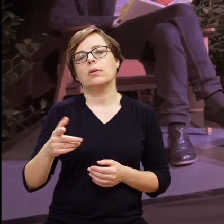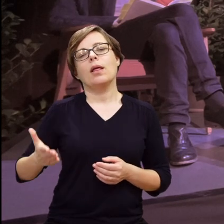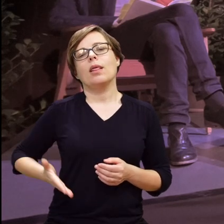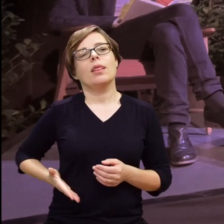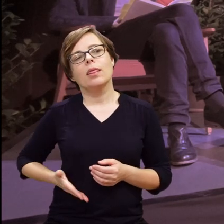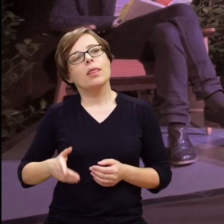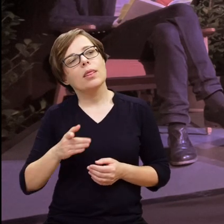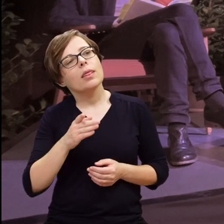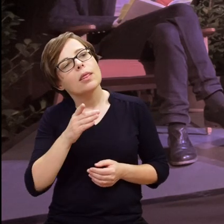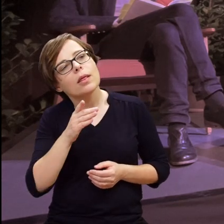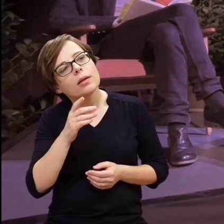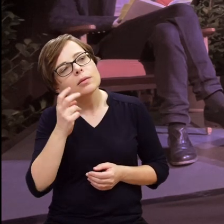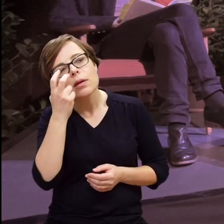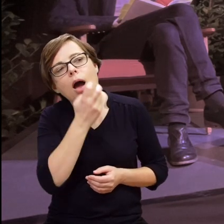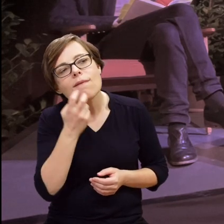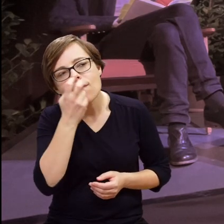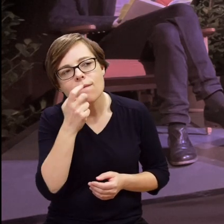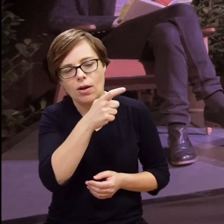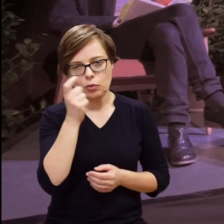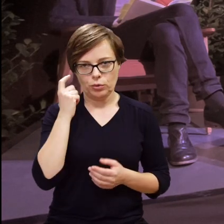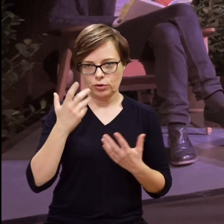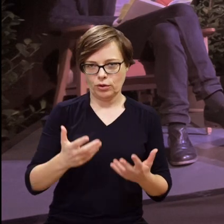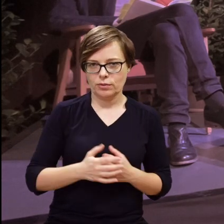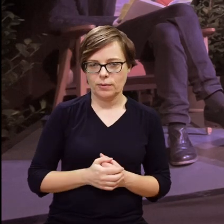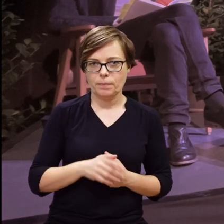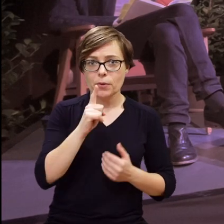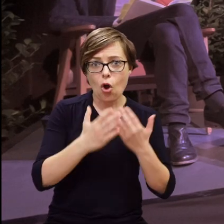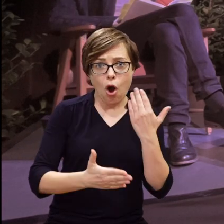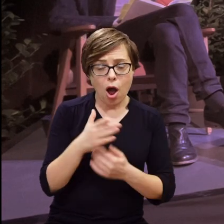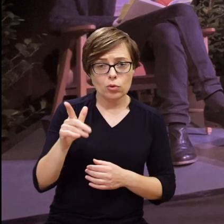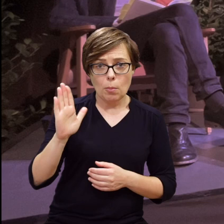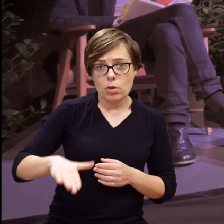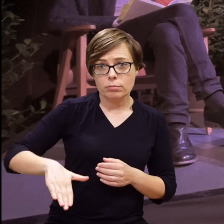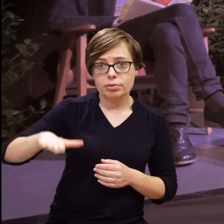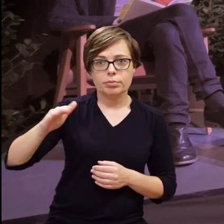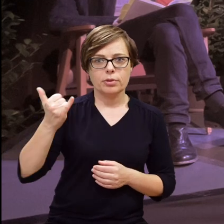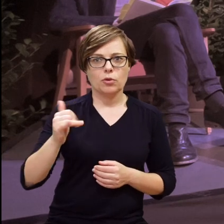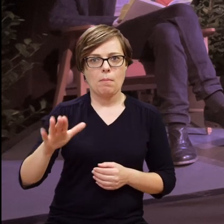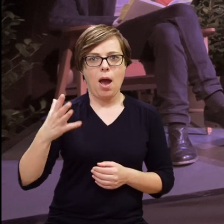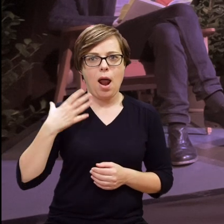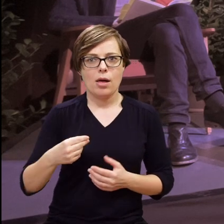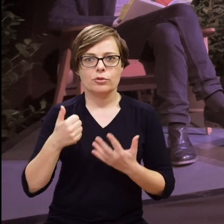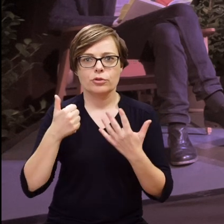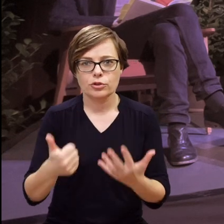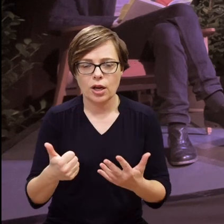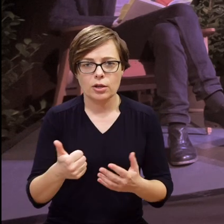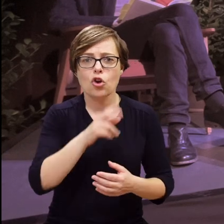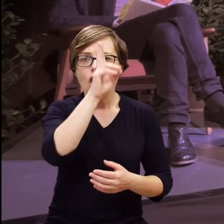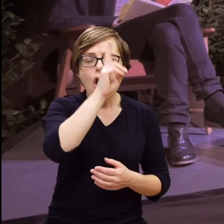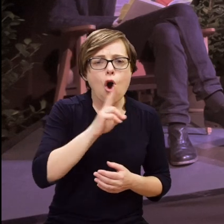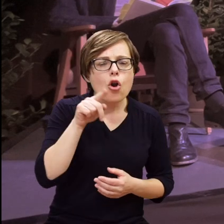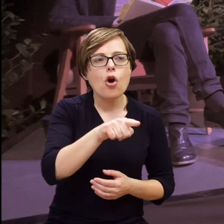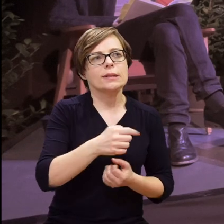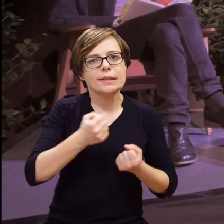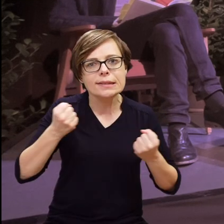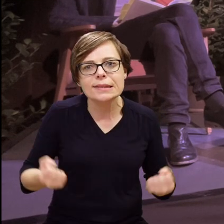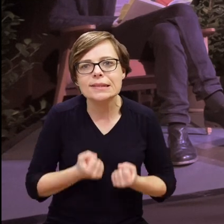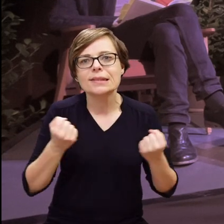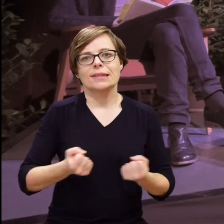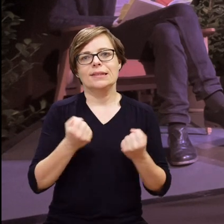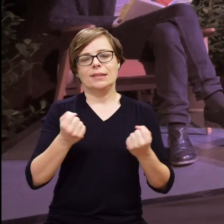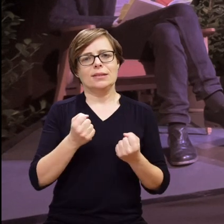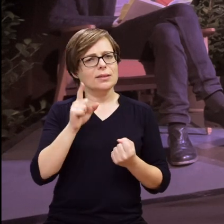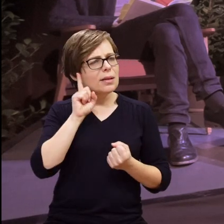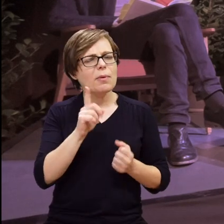mówić i rozumieć słyszących. I nagle się okazuje, że to dziecko ma sześć lat. Rodzice, mimo